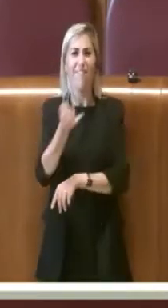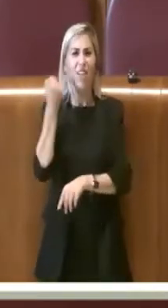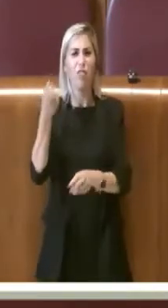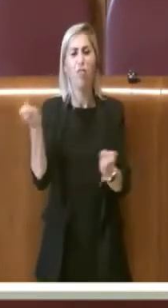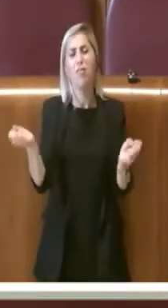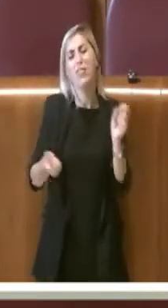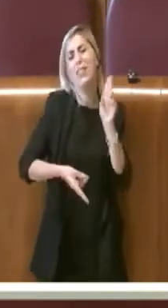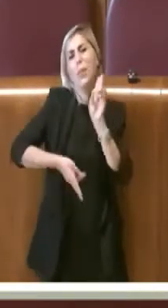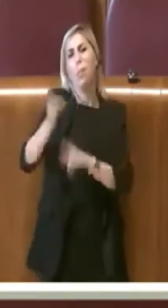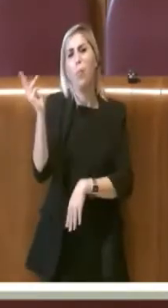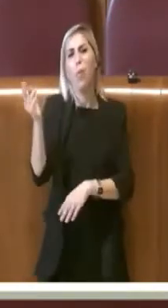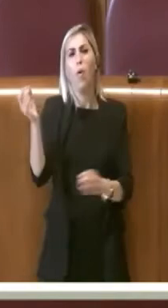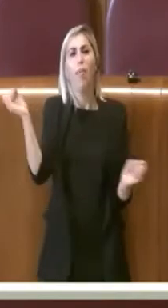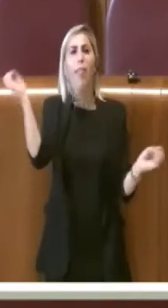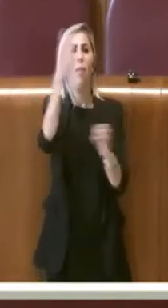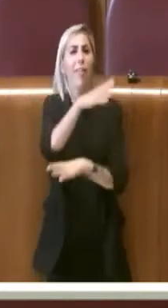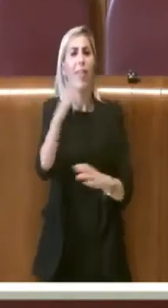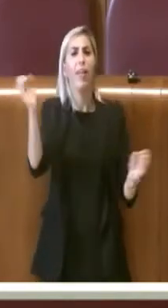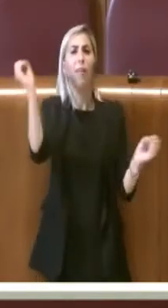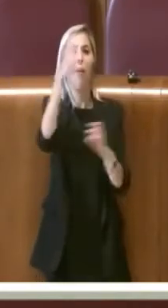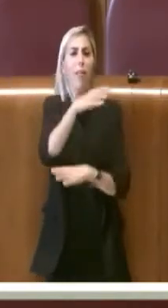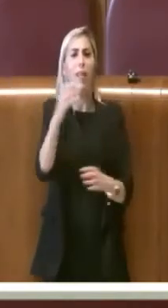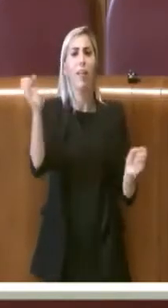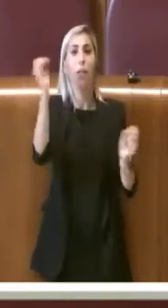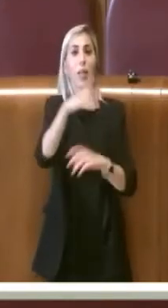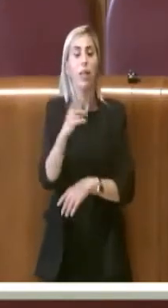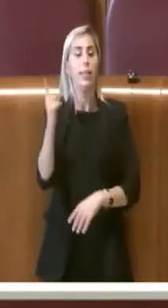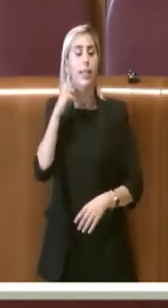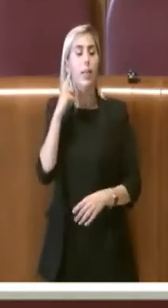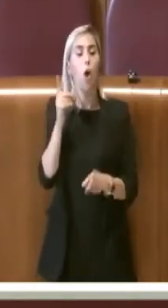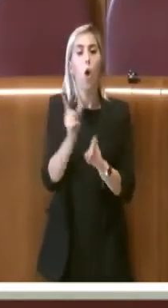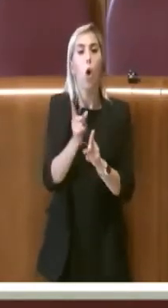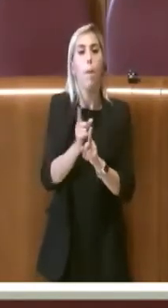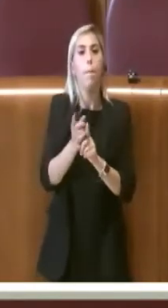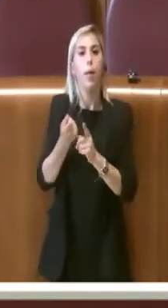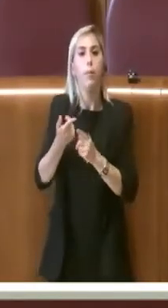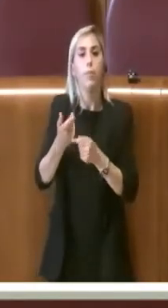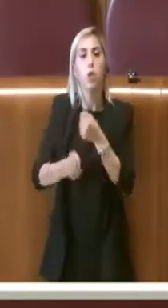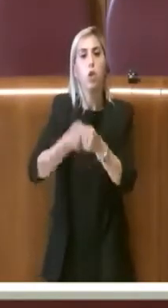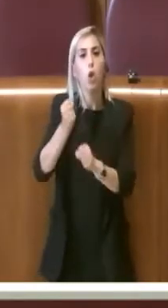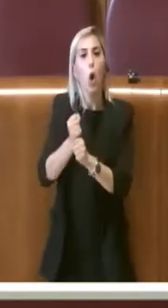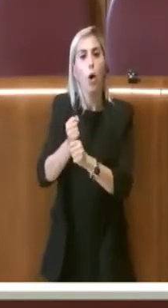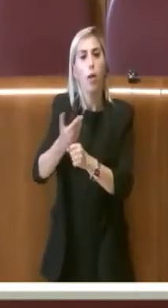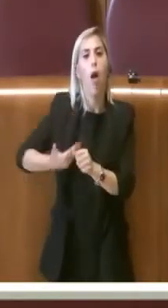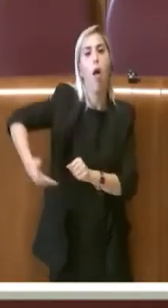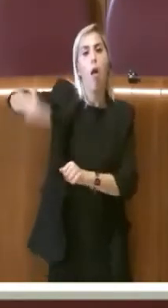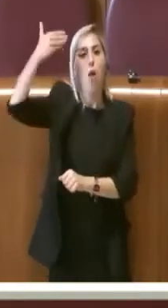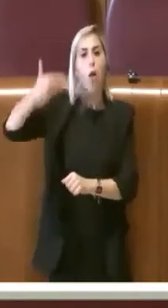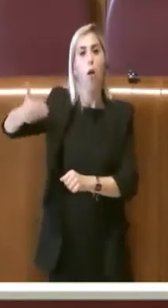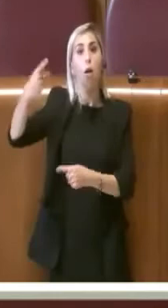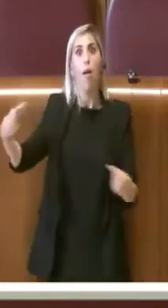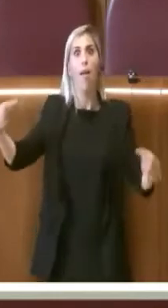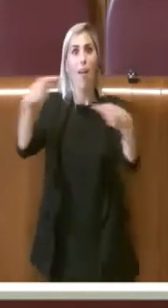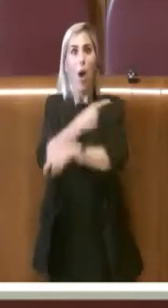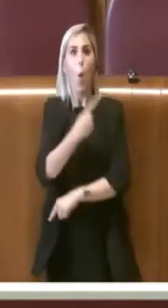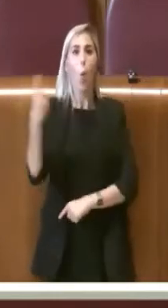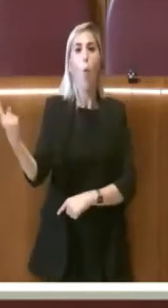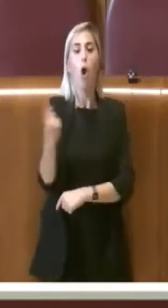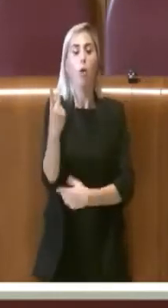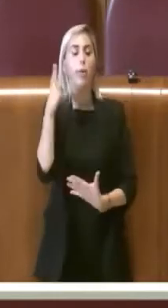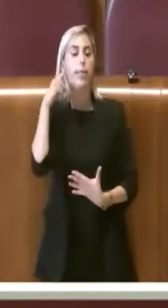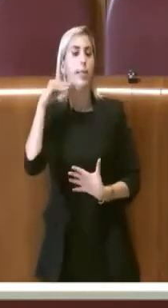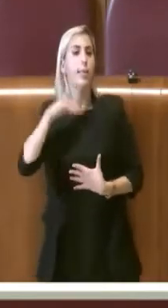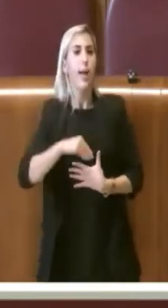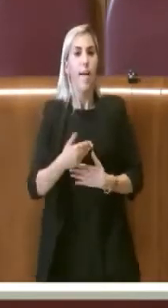dimenticare certi fatti e sentirli lontani. Ebbene, qualcuno che ti fa sentire vicino quei